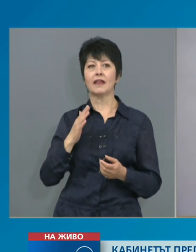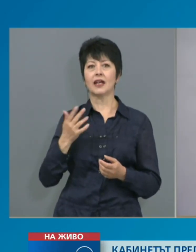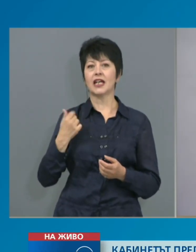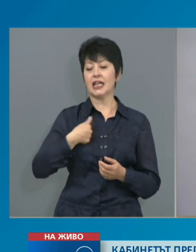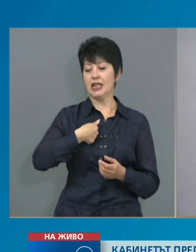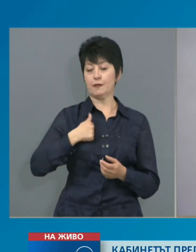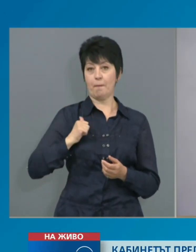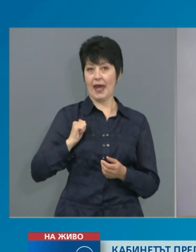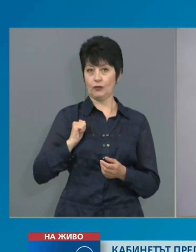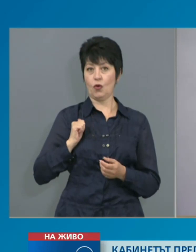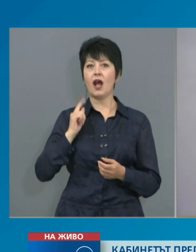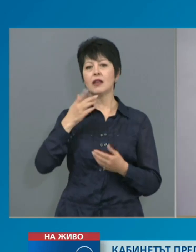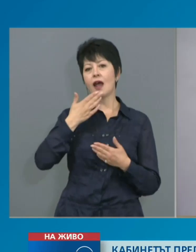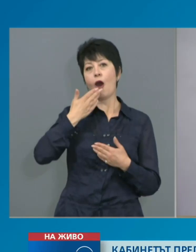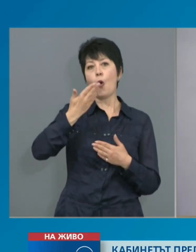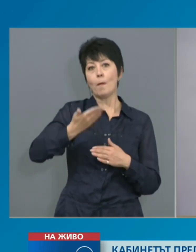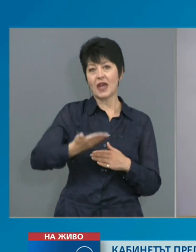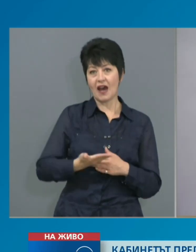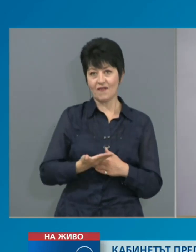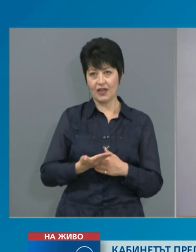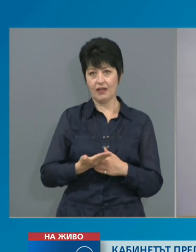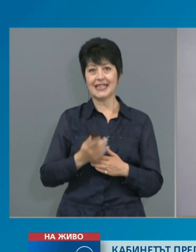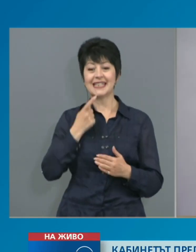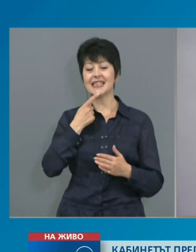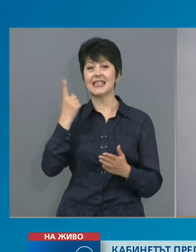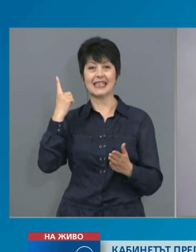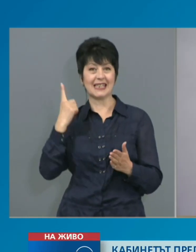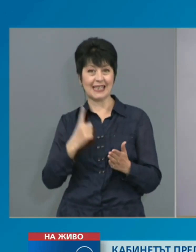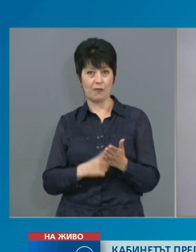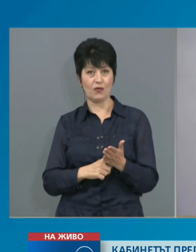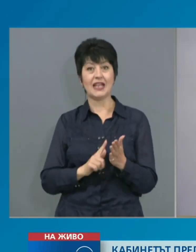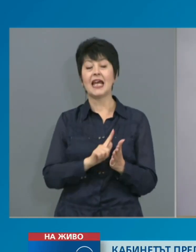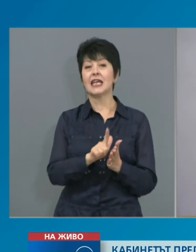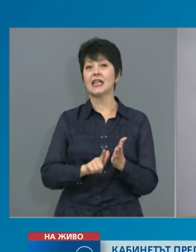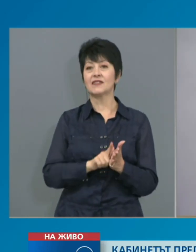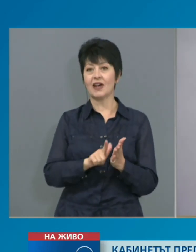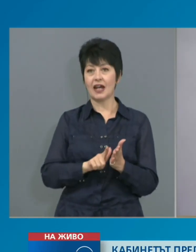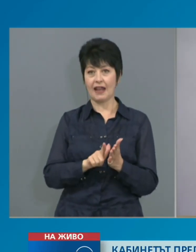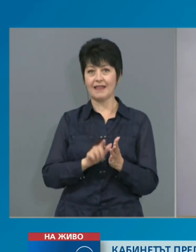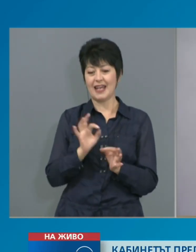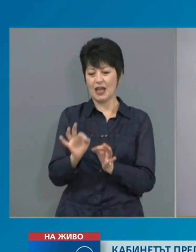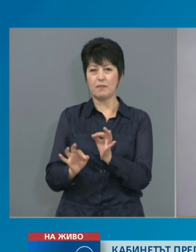обяви с заповед извънредна епидемична обстановка,